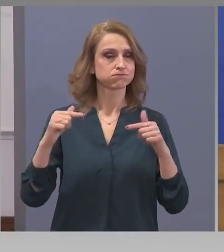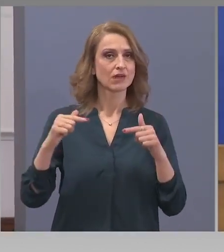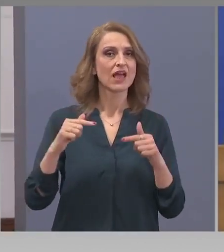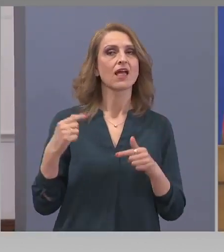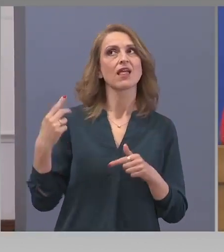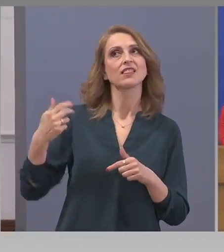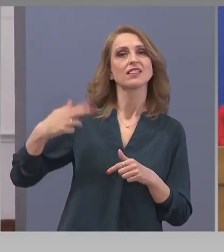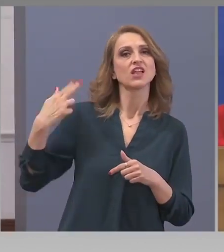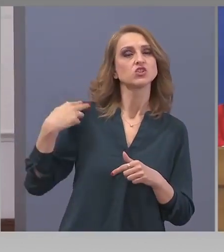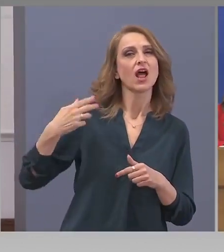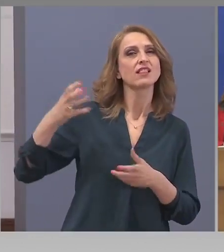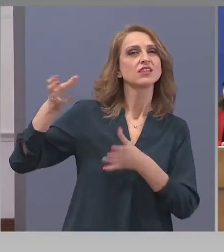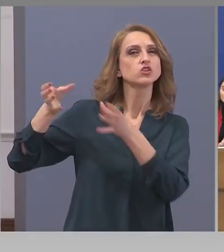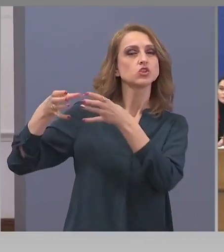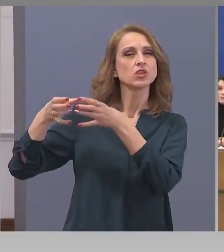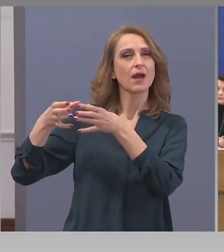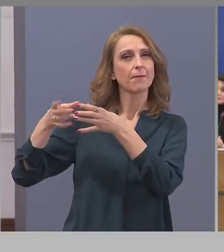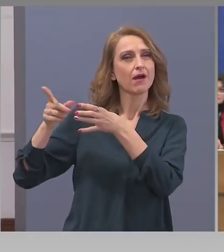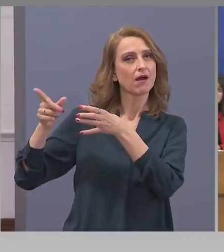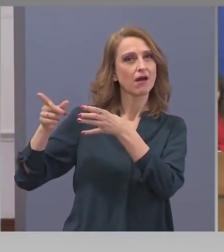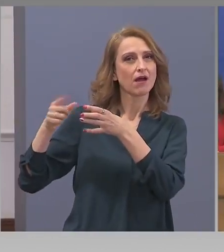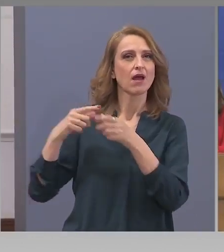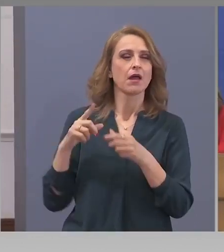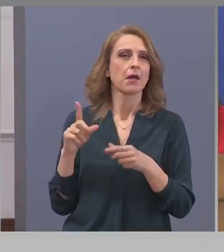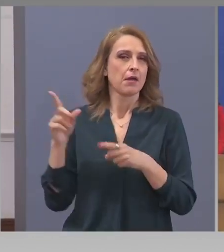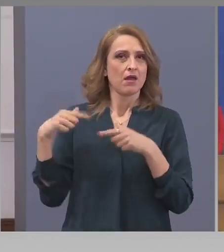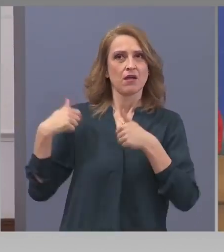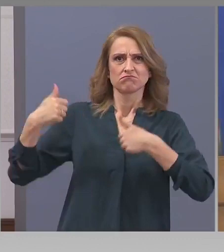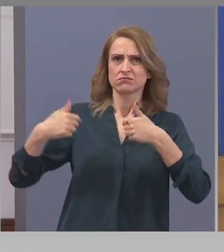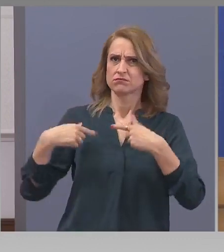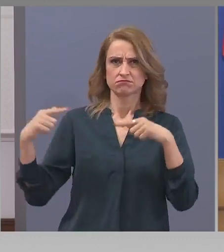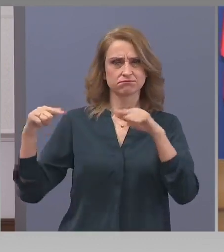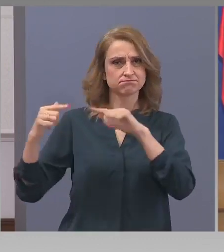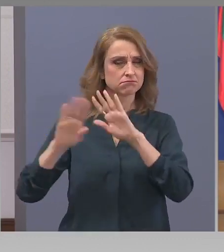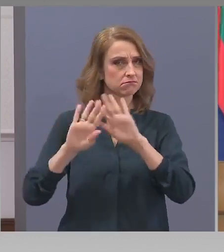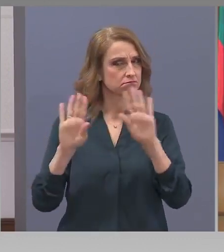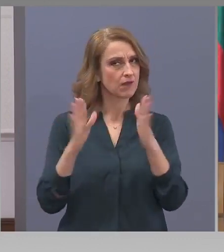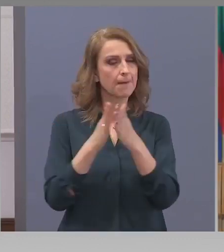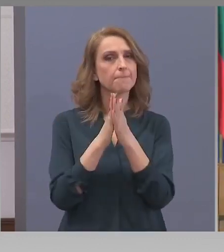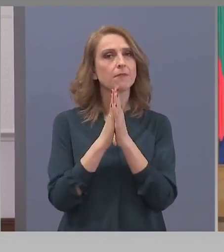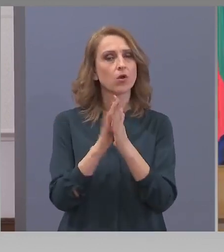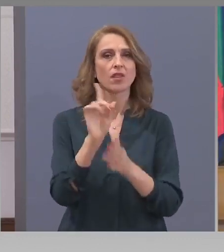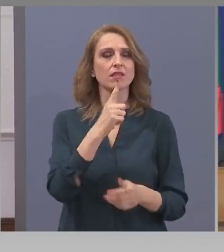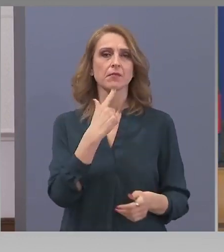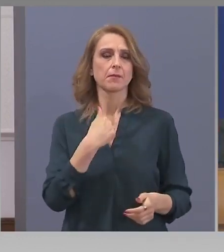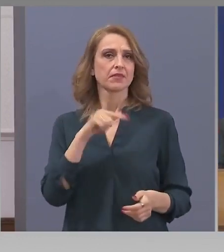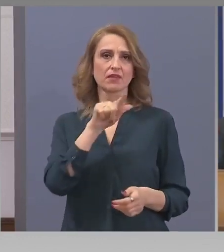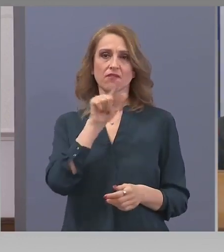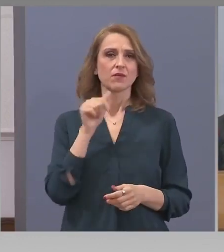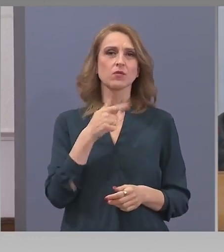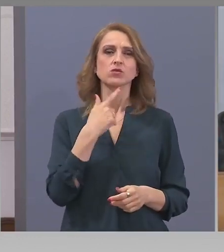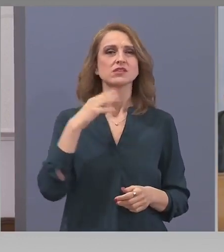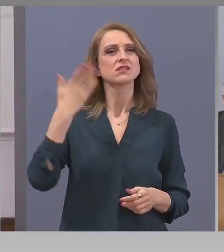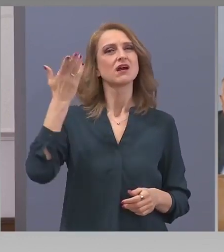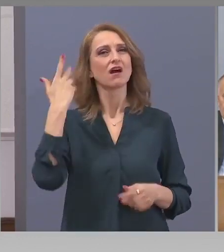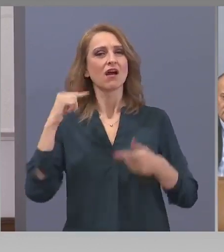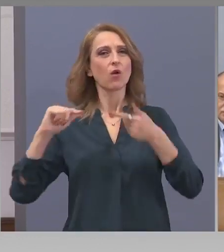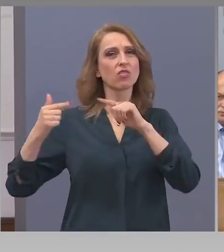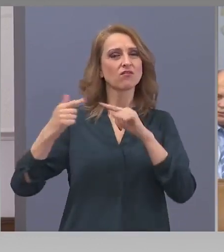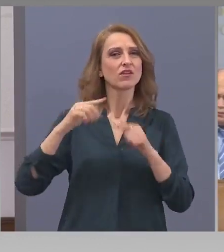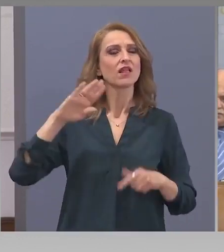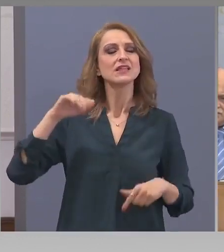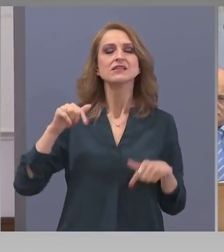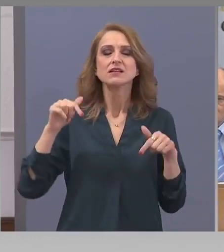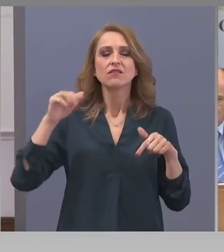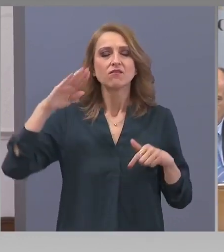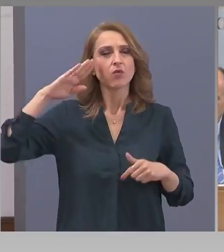штаба. Това са лични битки, които нямат нищо общо с нашите функции на съвета. И моля тези въпроси да бъдат оставени на страна. Сега е мъжко